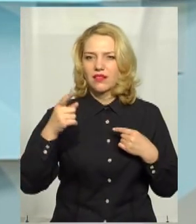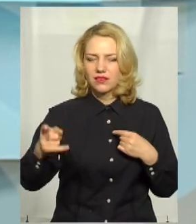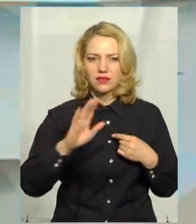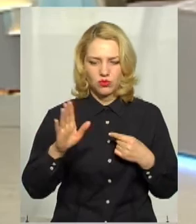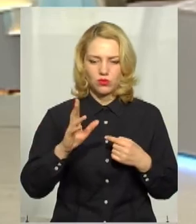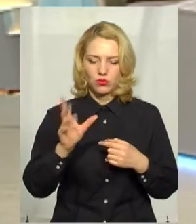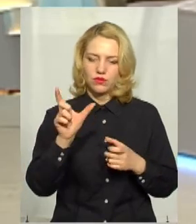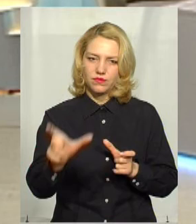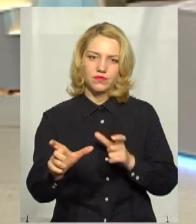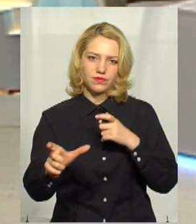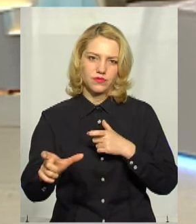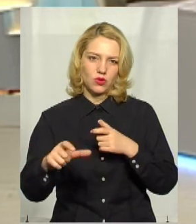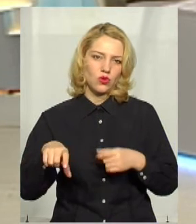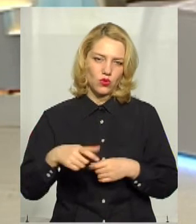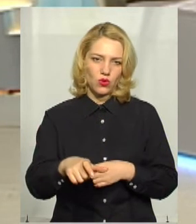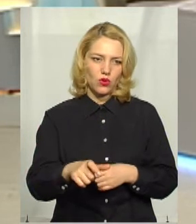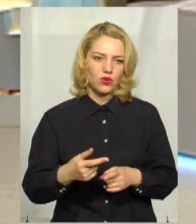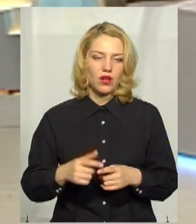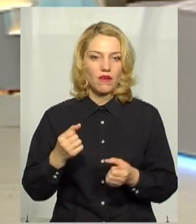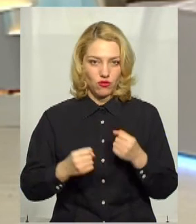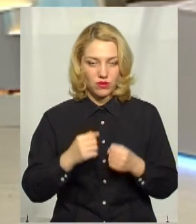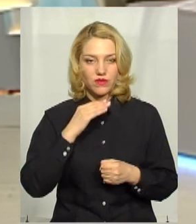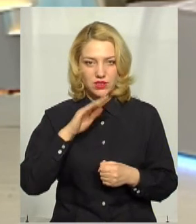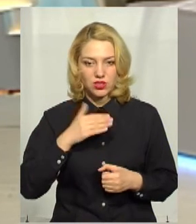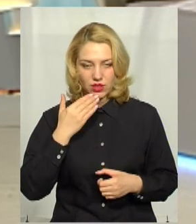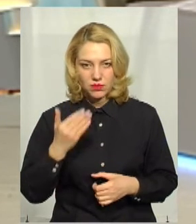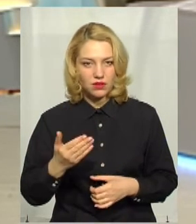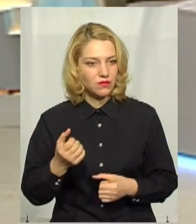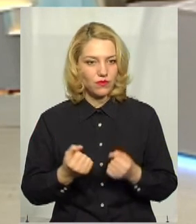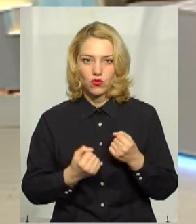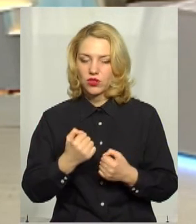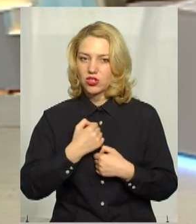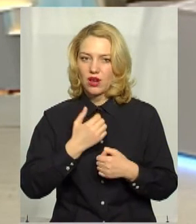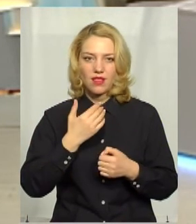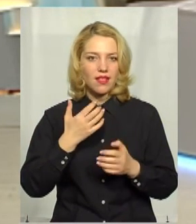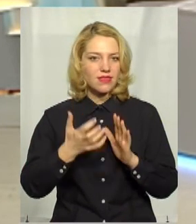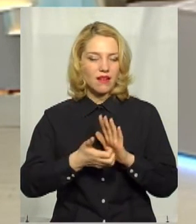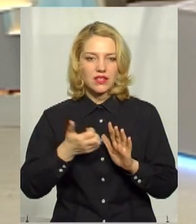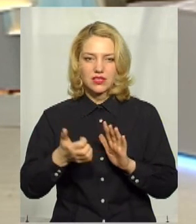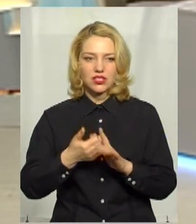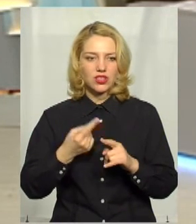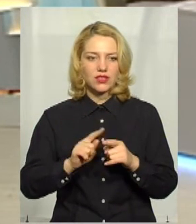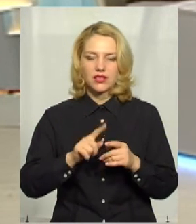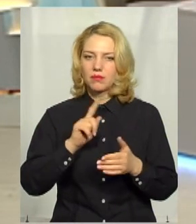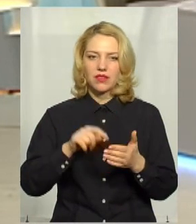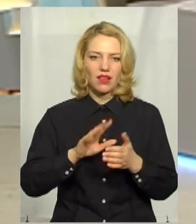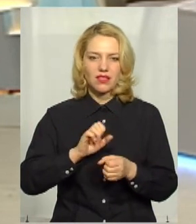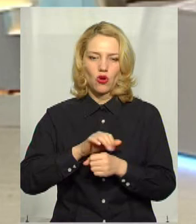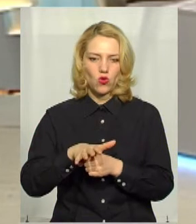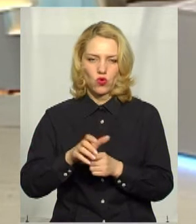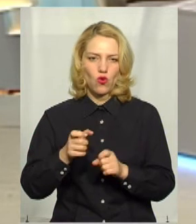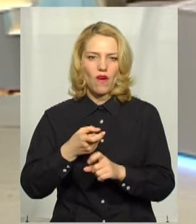Водіїв вистачає? Ну, водіїв, на жаль, не вистачає. Це не тільки питання коронавірусу,